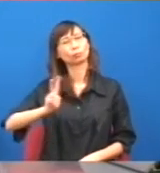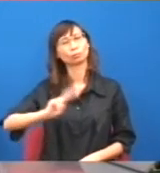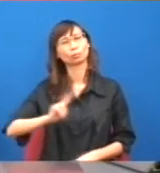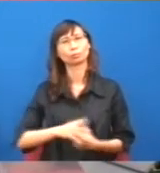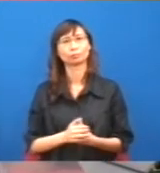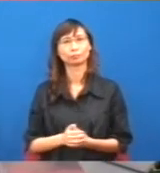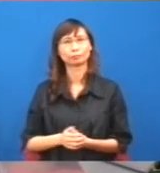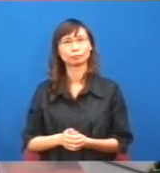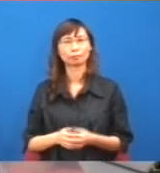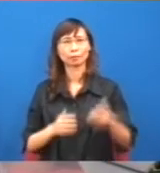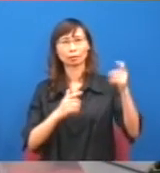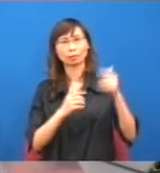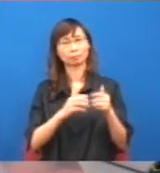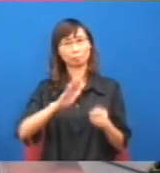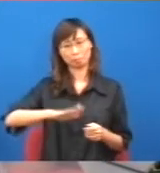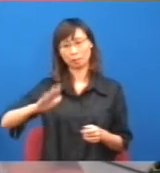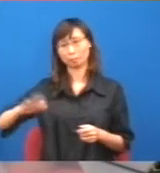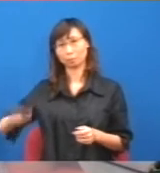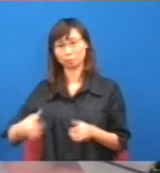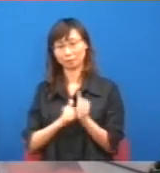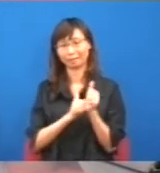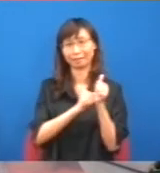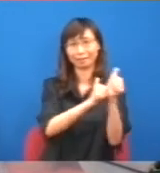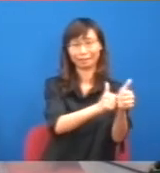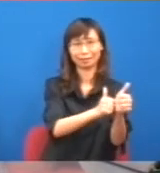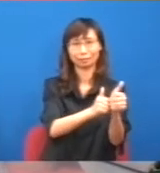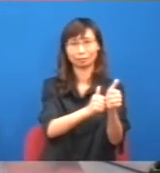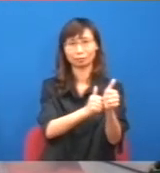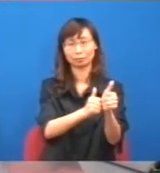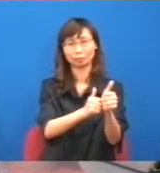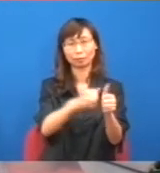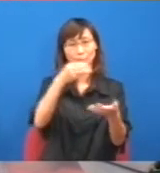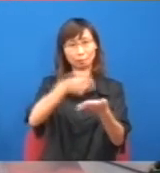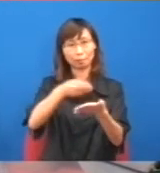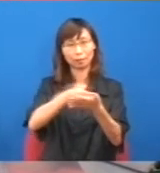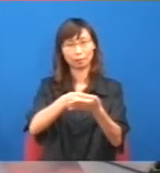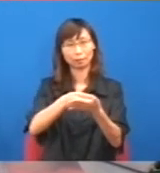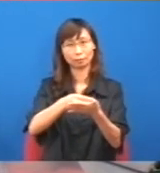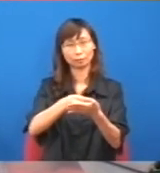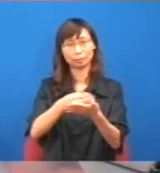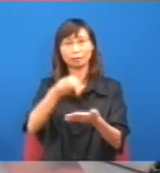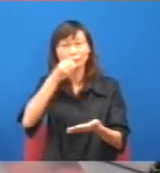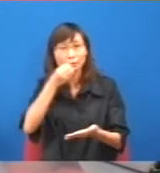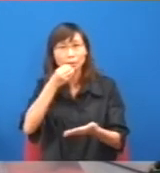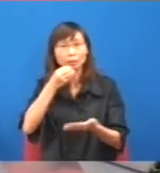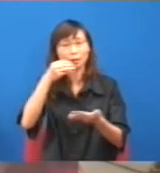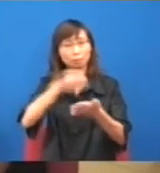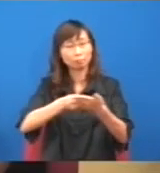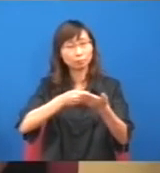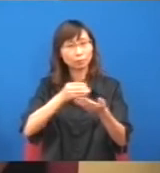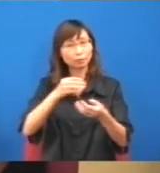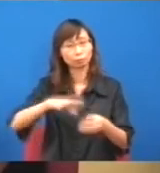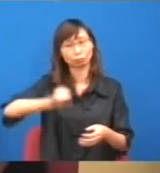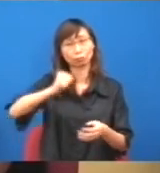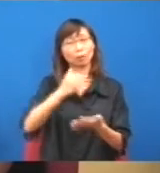你是追不上物價指數的升幅,是不是?還有剛才徐某說過,